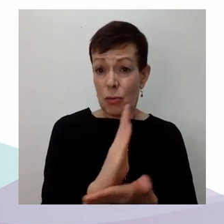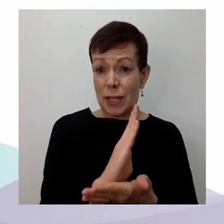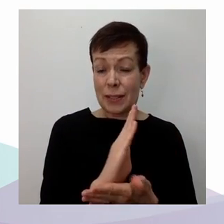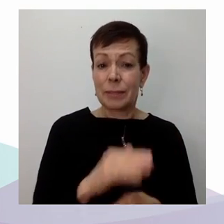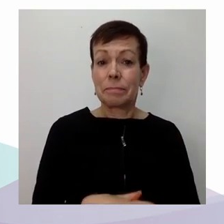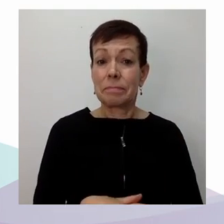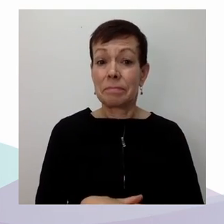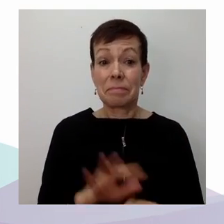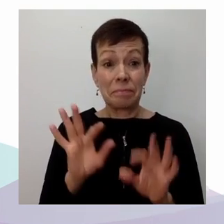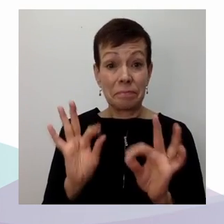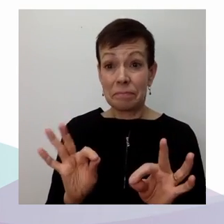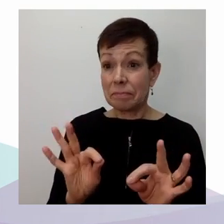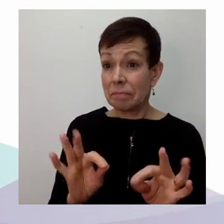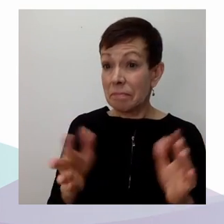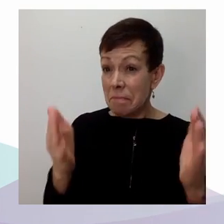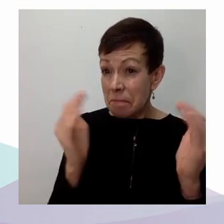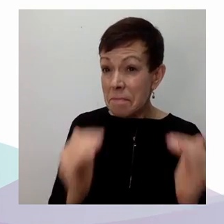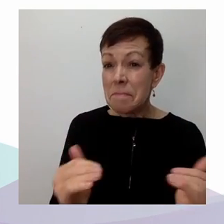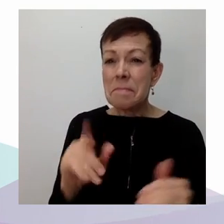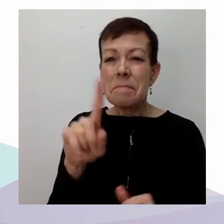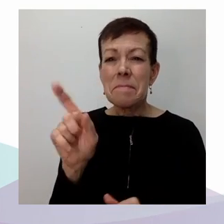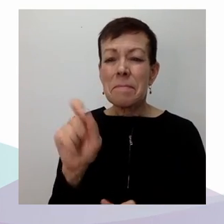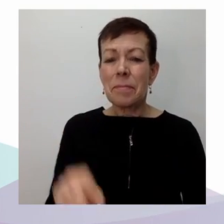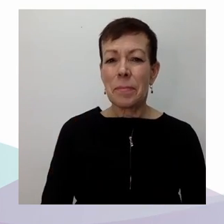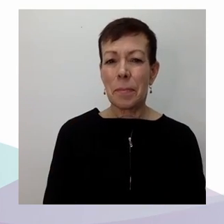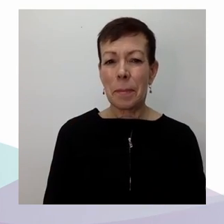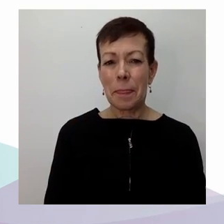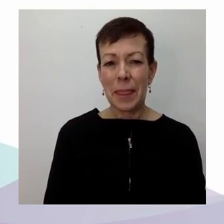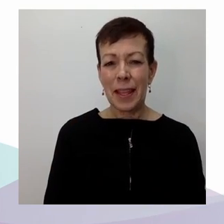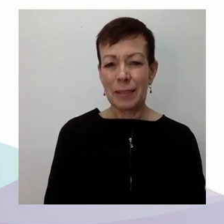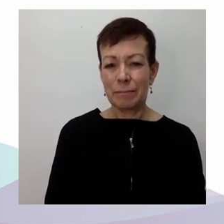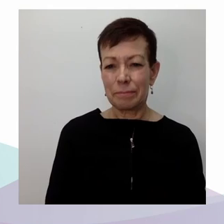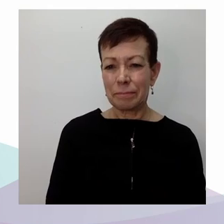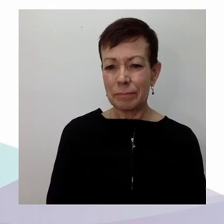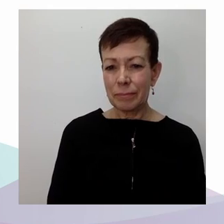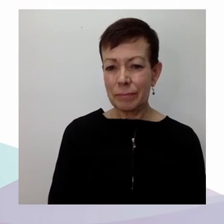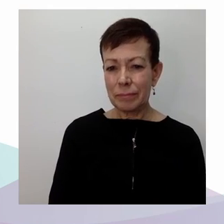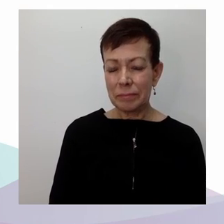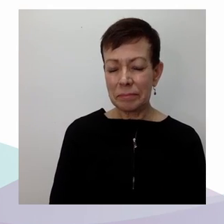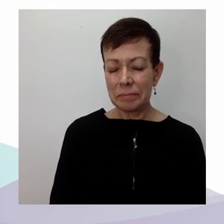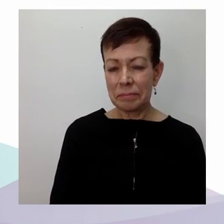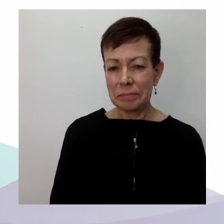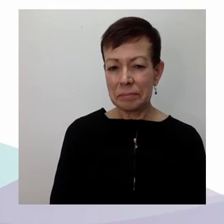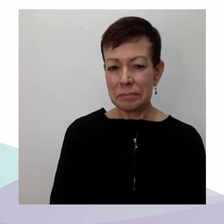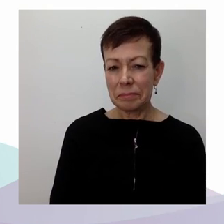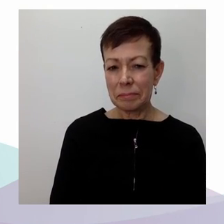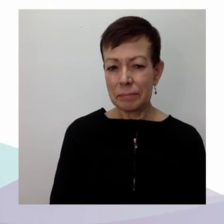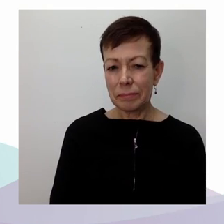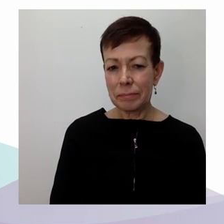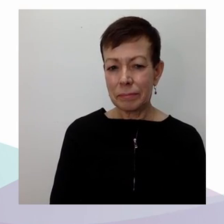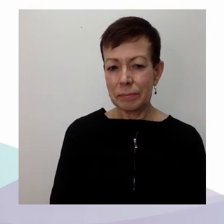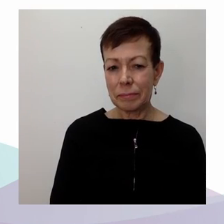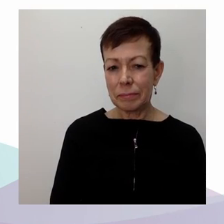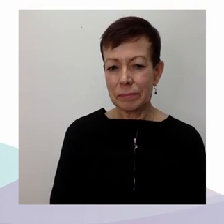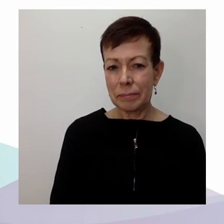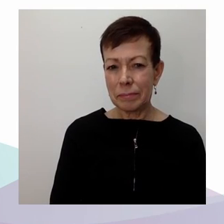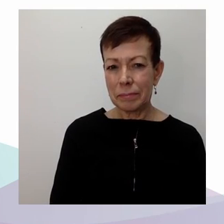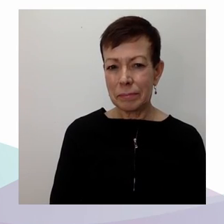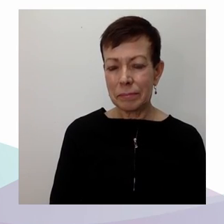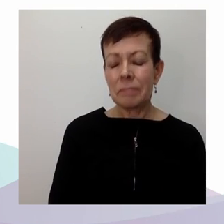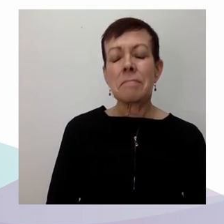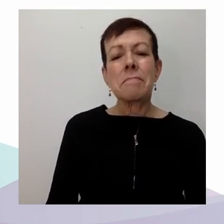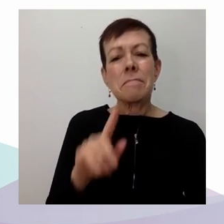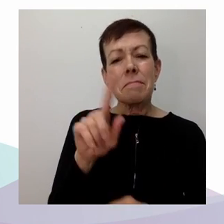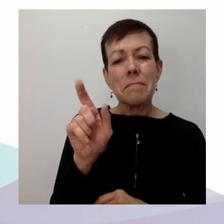c'est-à-dire, croyez-vous, non pas croyez-vous, mais que pensez-vous, c'est-à-dire, quel est le rôle des organismes